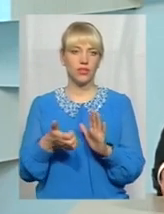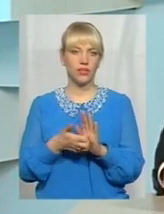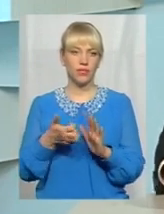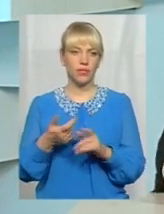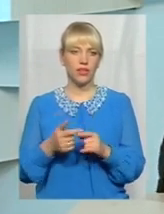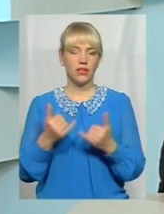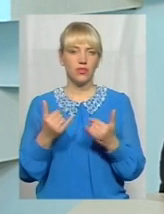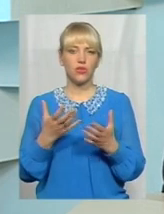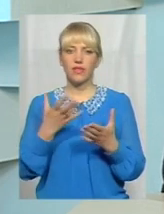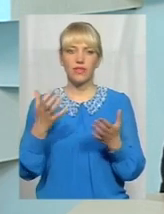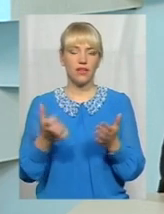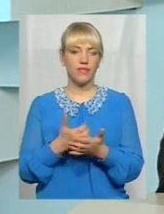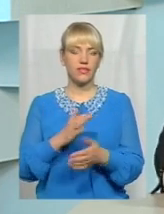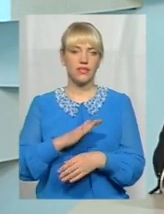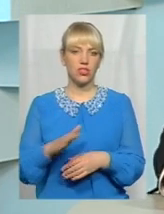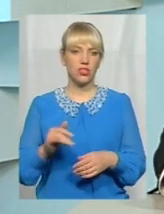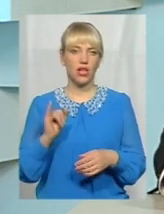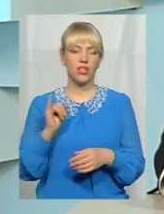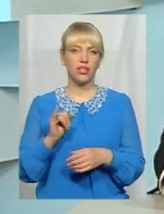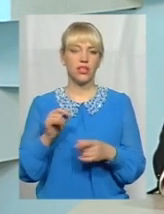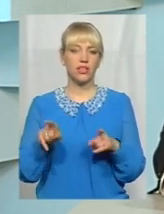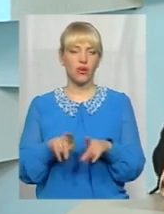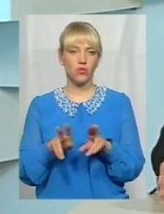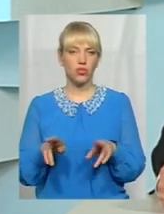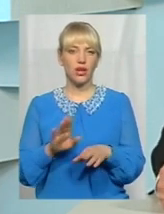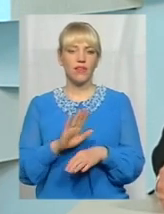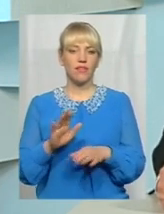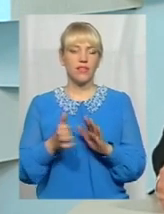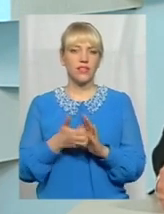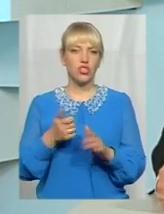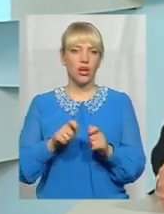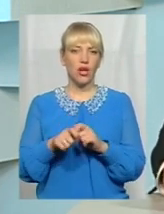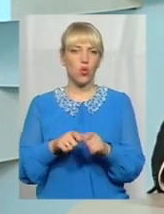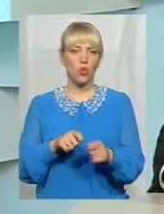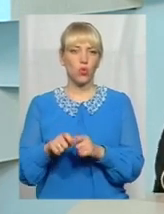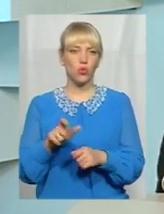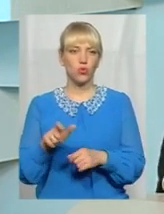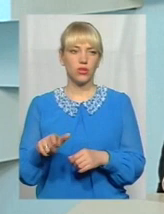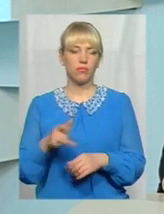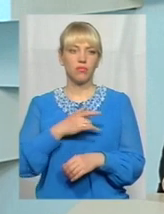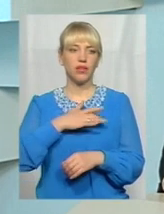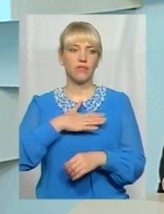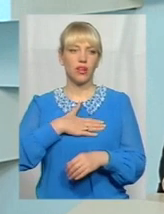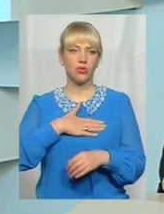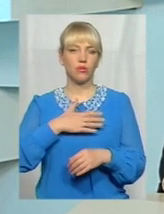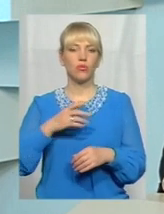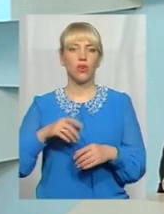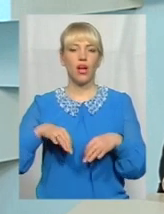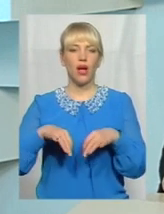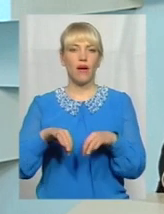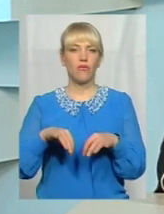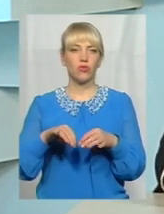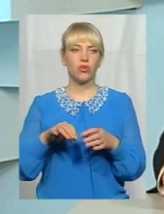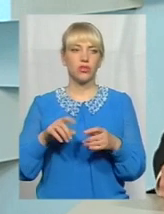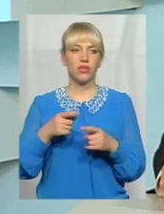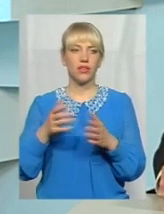сьогоднішній день не вистачає. Стільки ж не вистачає і кондукторів. Приватному автотранспорту на сьогоднішній день не вистачає